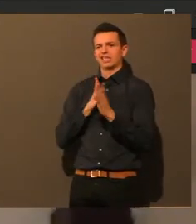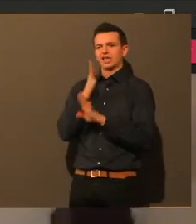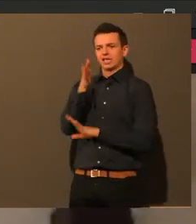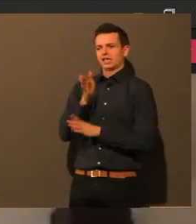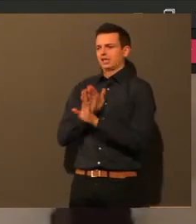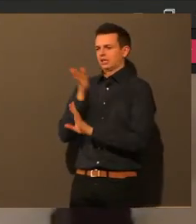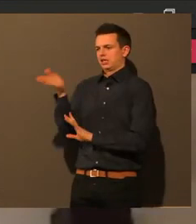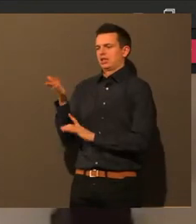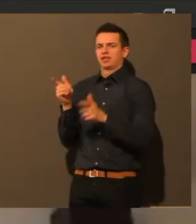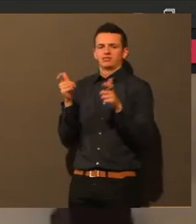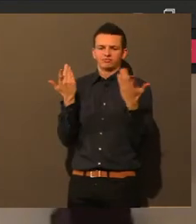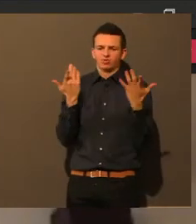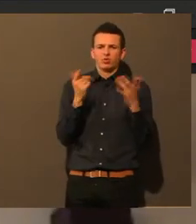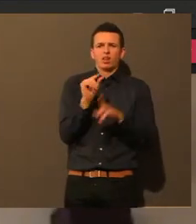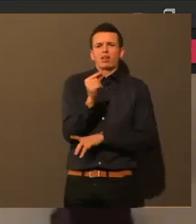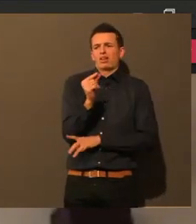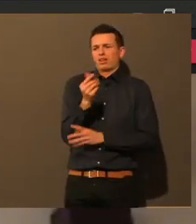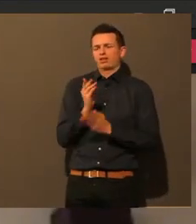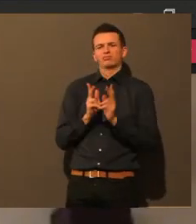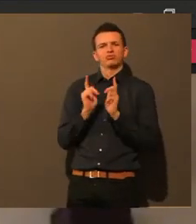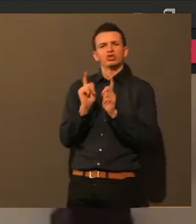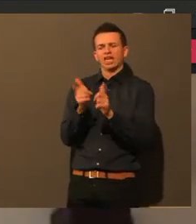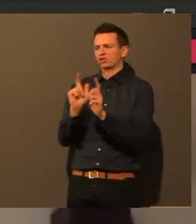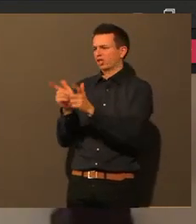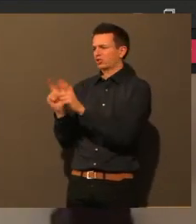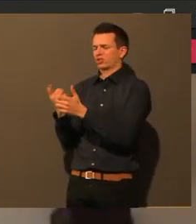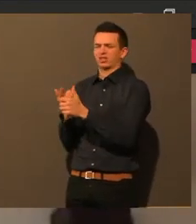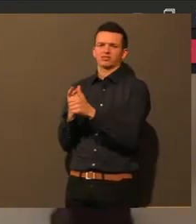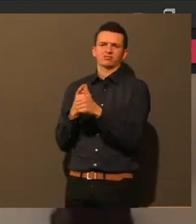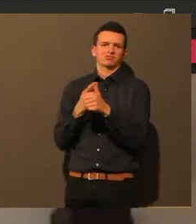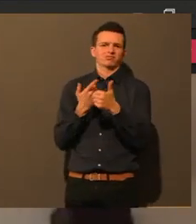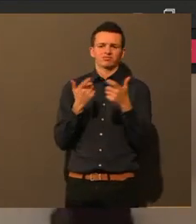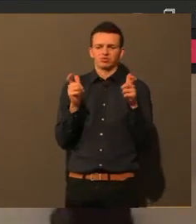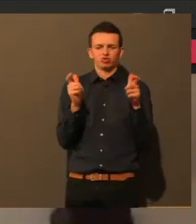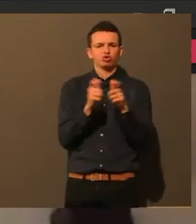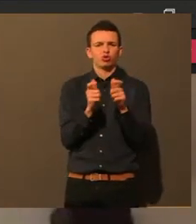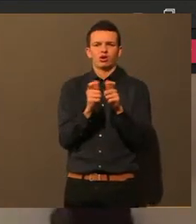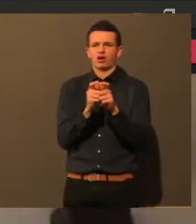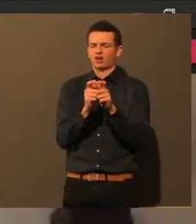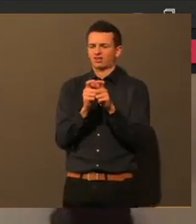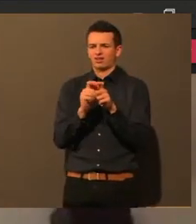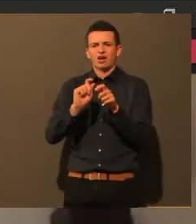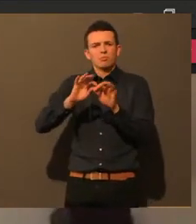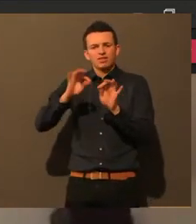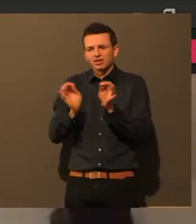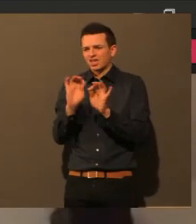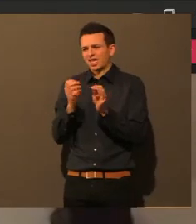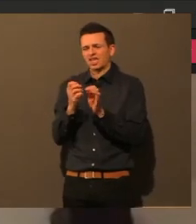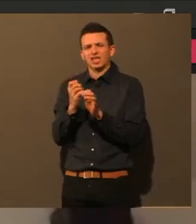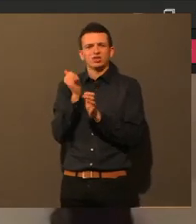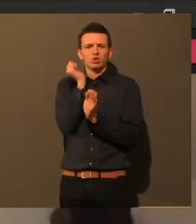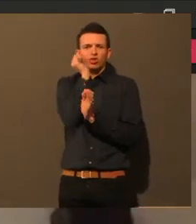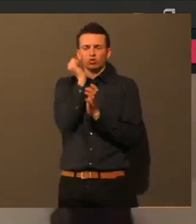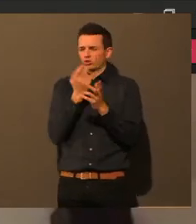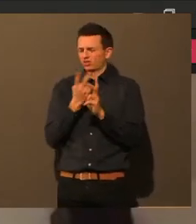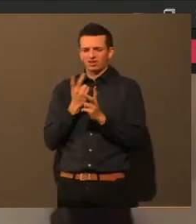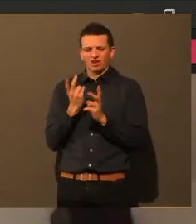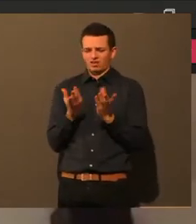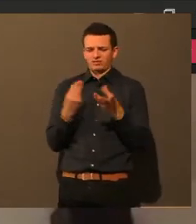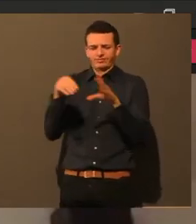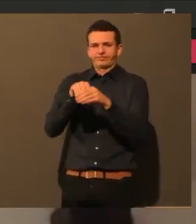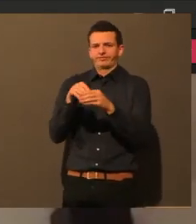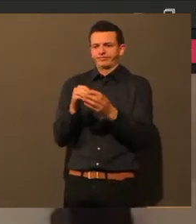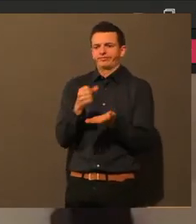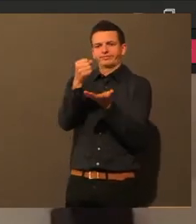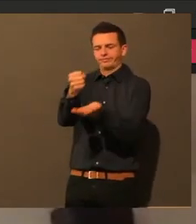Mandarinen und so kleine Kleinigkeiten da sind, schenken wir einfach Freude in dieser doch eher merkwürdigen Zeit.